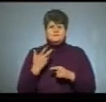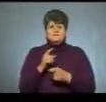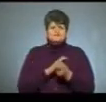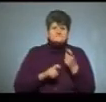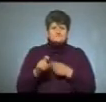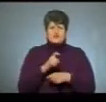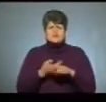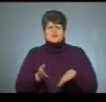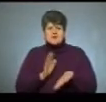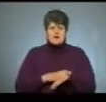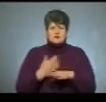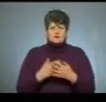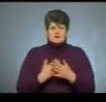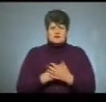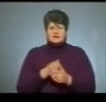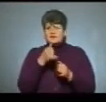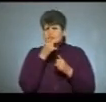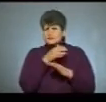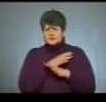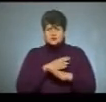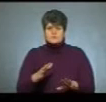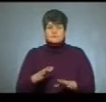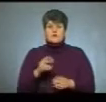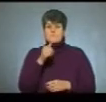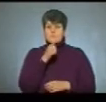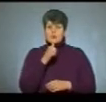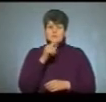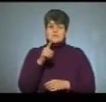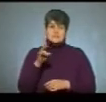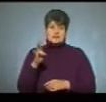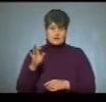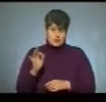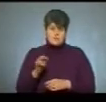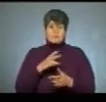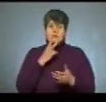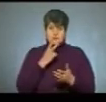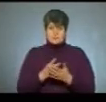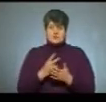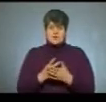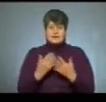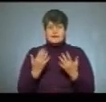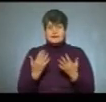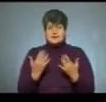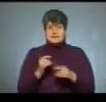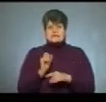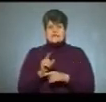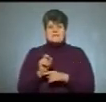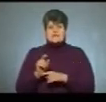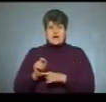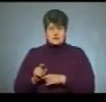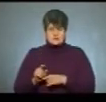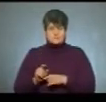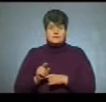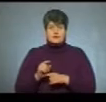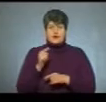що це дуже складно, що це непосильно. Пробне ЗНО передбачає декілька завдань, декілька функцій,